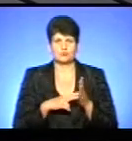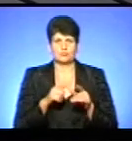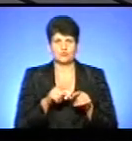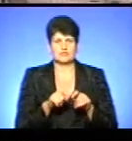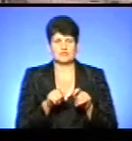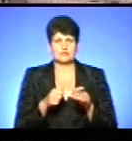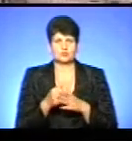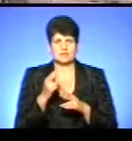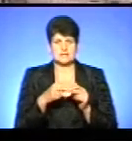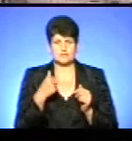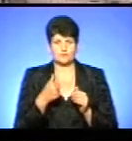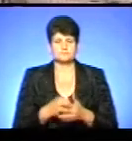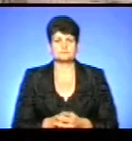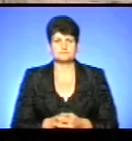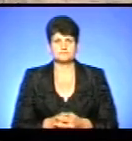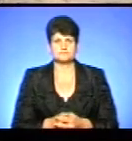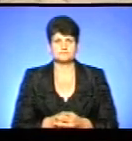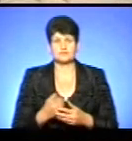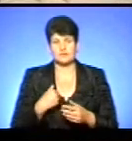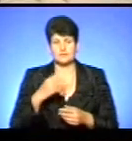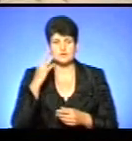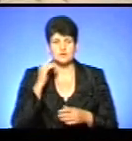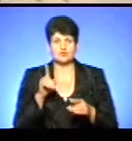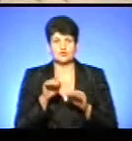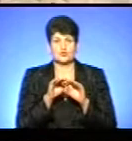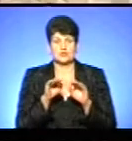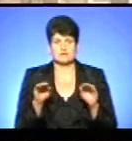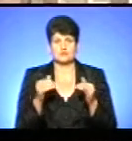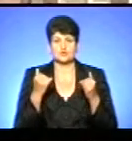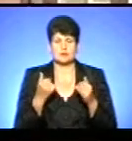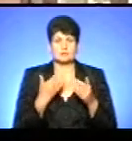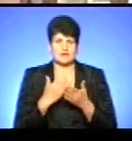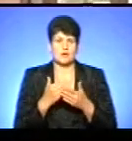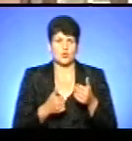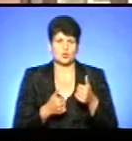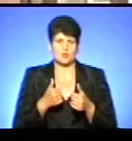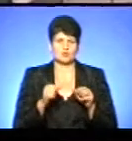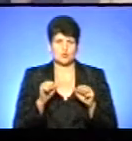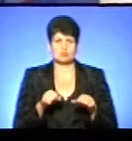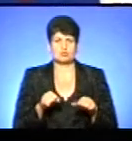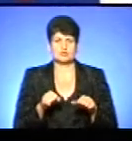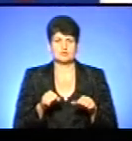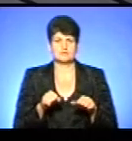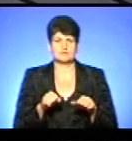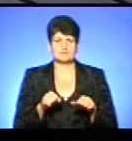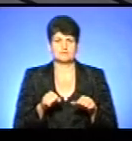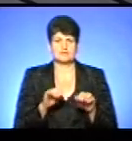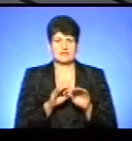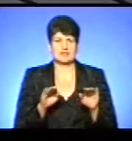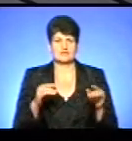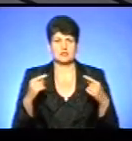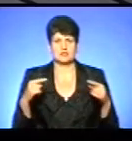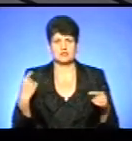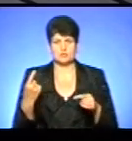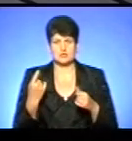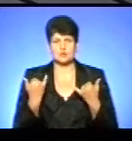відкрити вже до кінця року. Я рахую, що рівень сьогодні ми стаємо конкурентно спроможні на рівні інших областей,